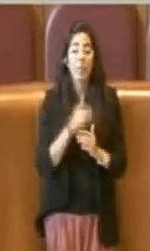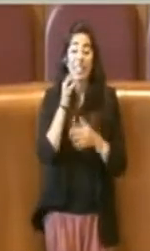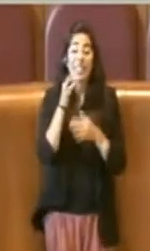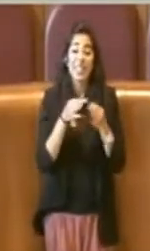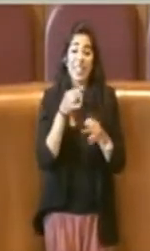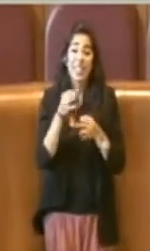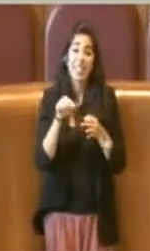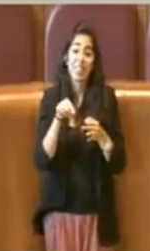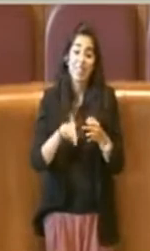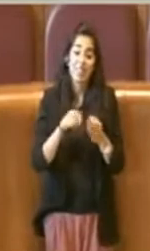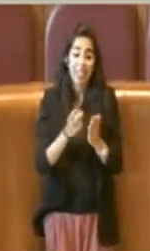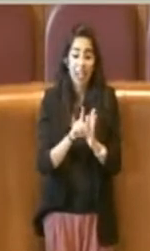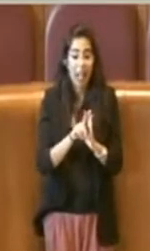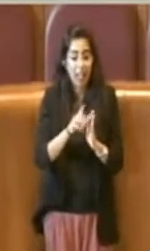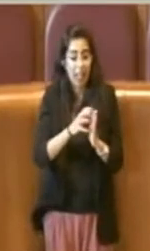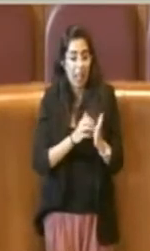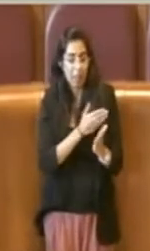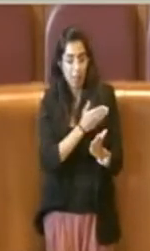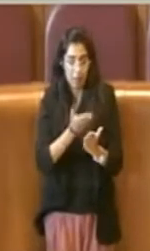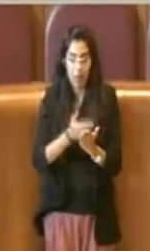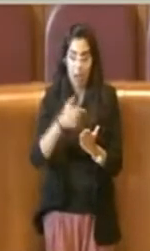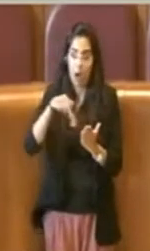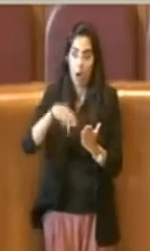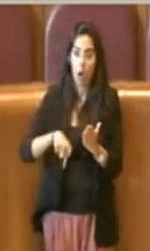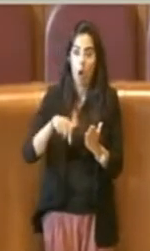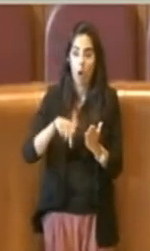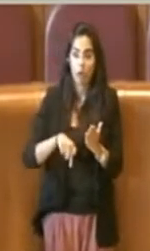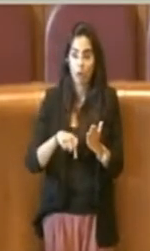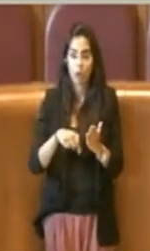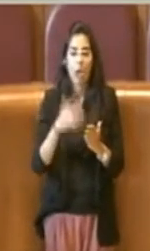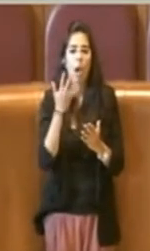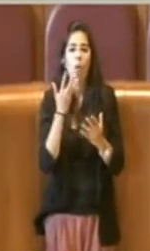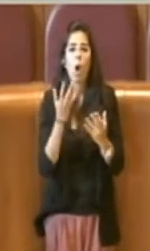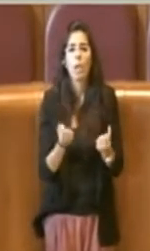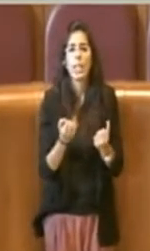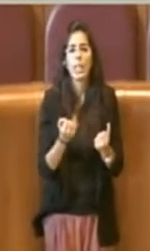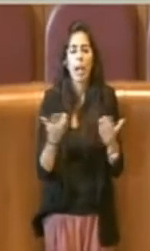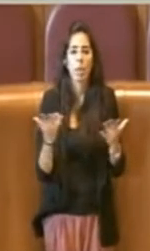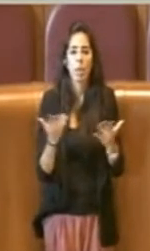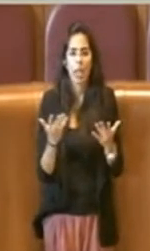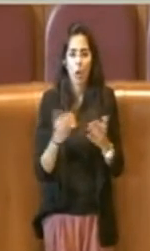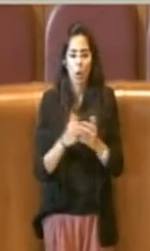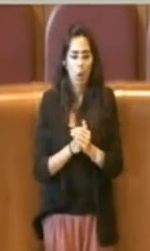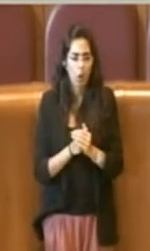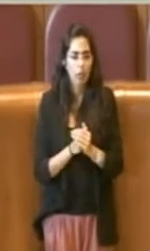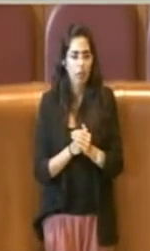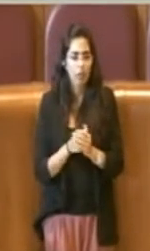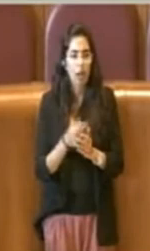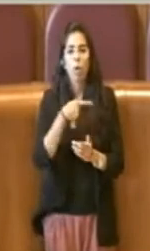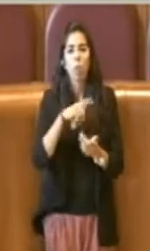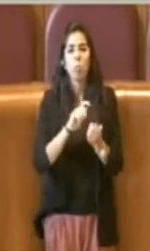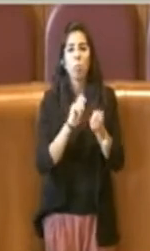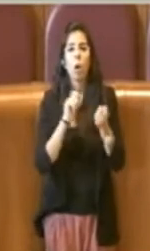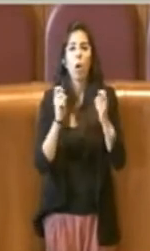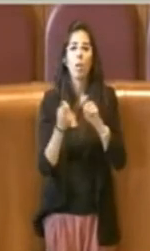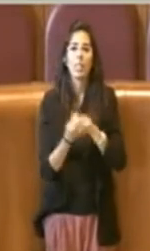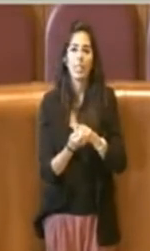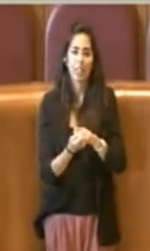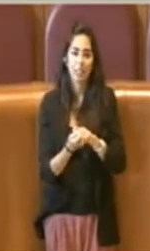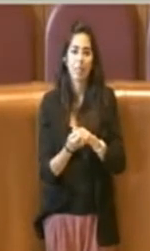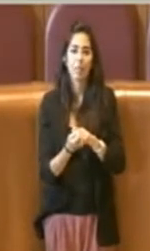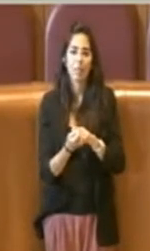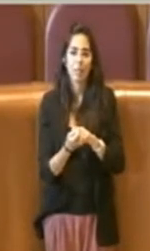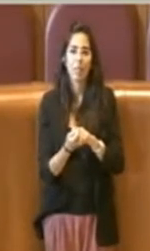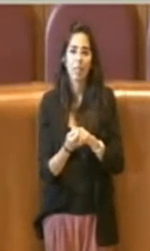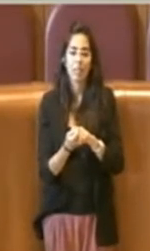delibera arriva ora, che cosa di fatto vogliamo con questa delibera? Andiamo a modificare il